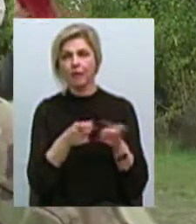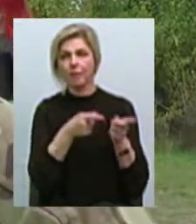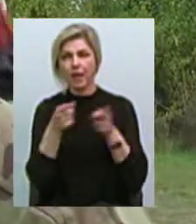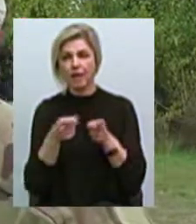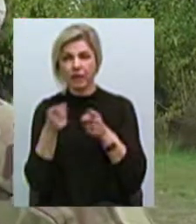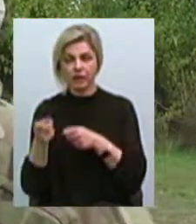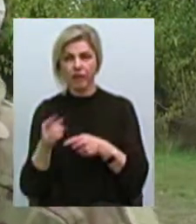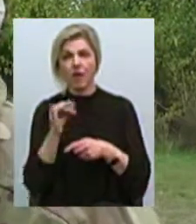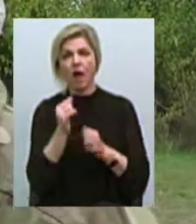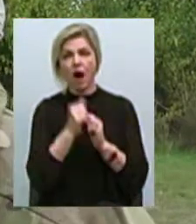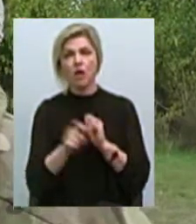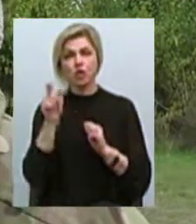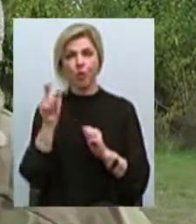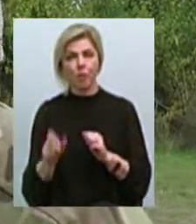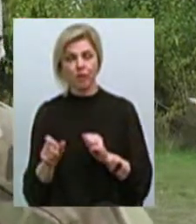обов'язок кожного громадянина.